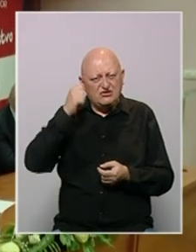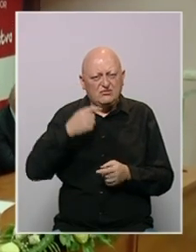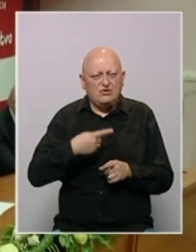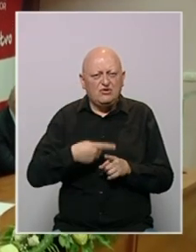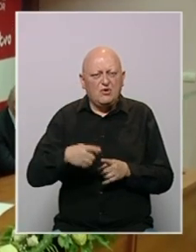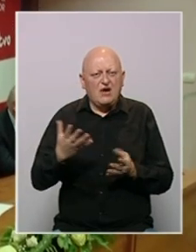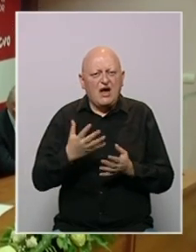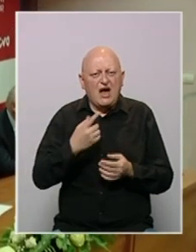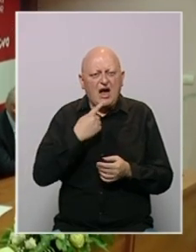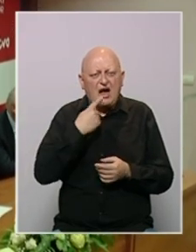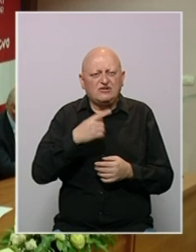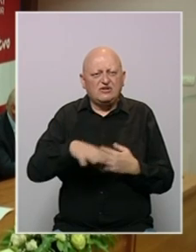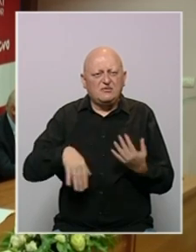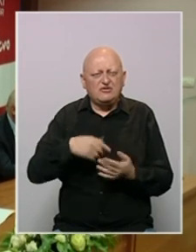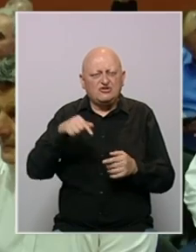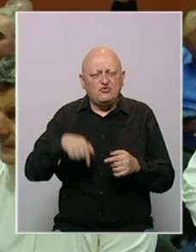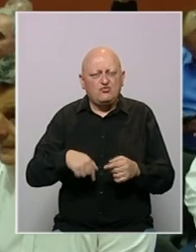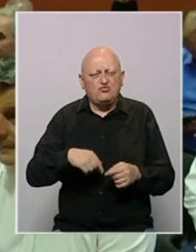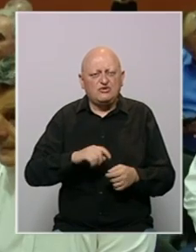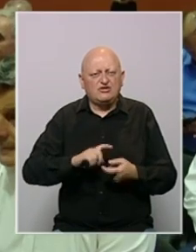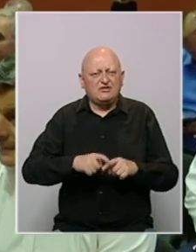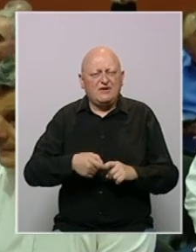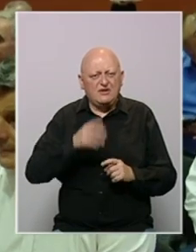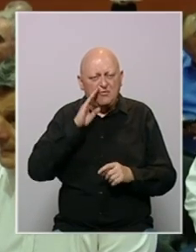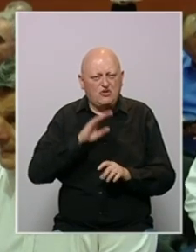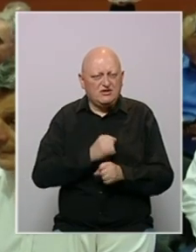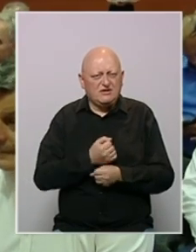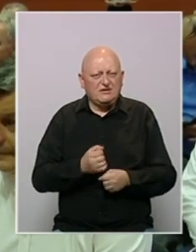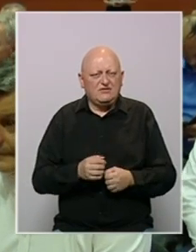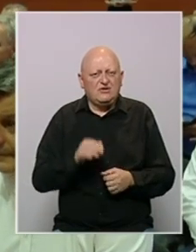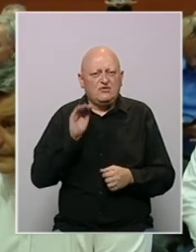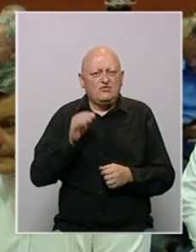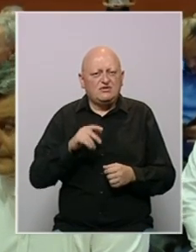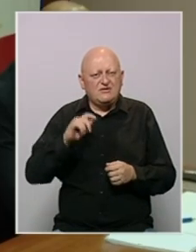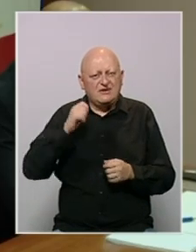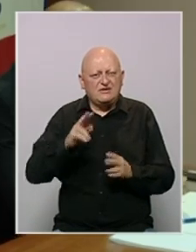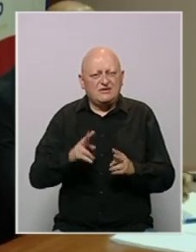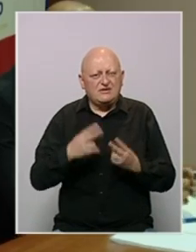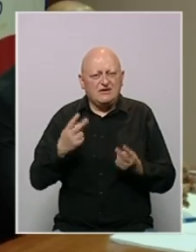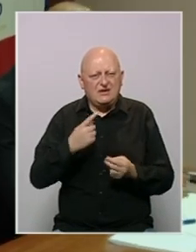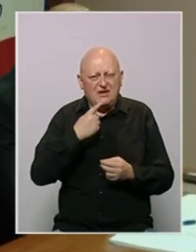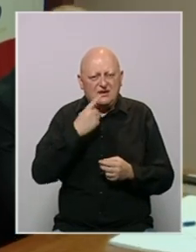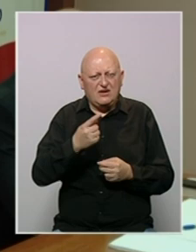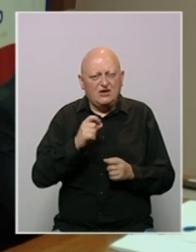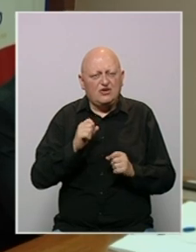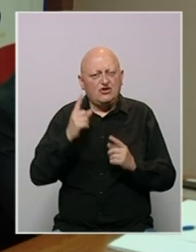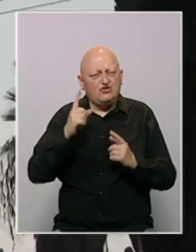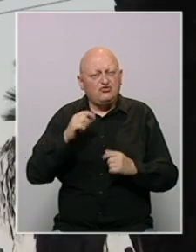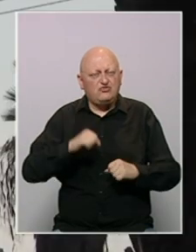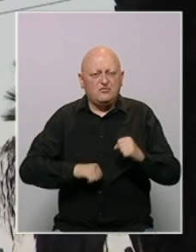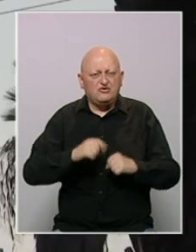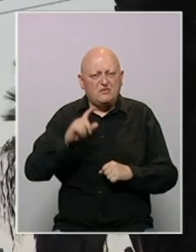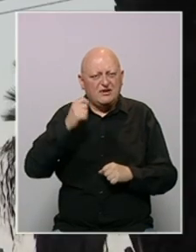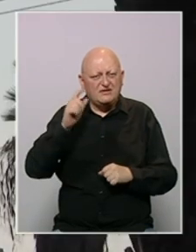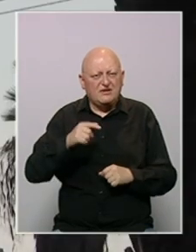kritikujući Izrael zbog, kako navodi, miješanja u unutrašnje odnose u BIH. U izjavi za izraelski list je istakao da ga